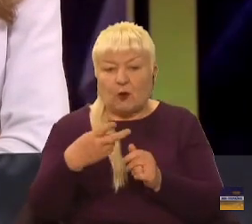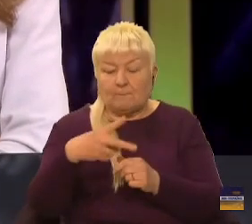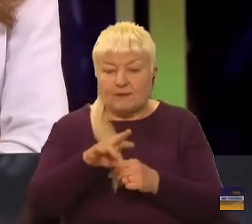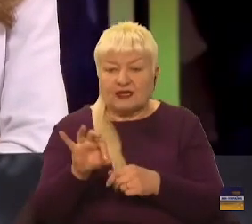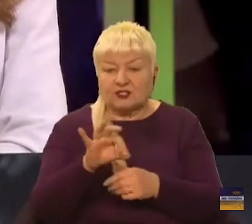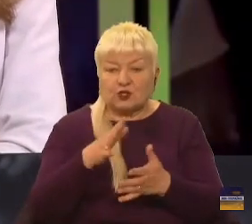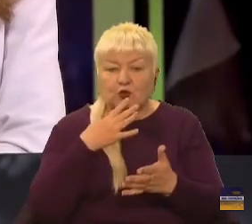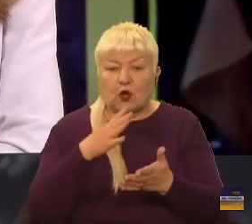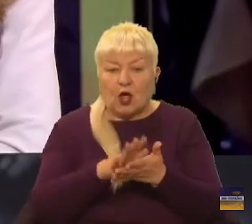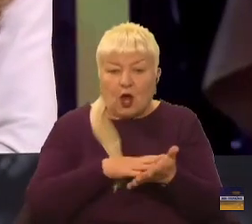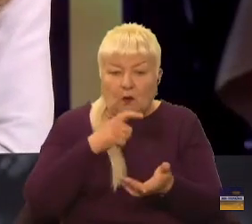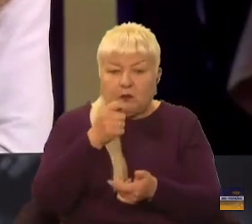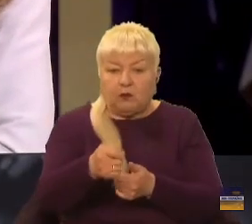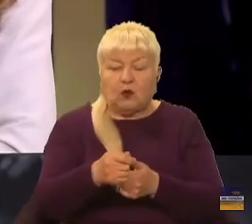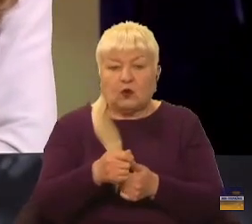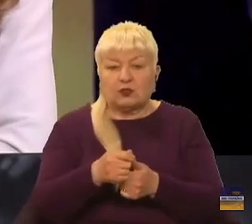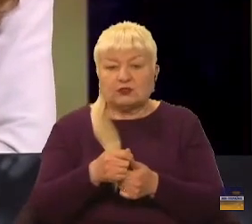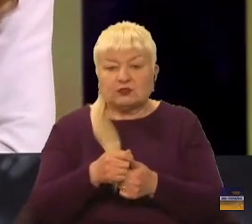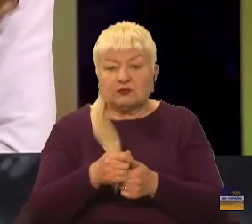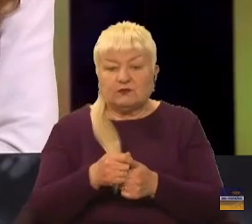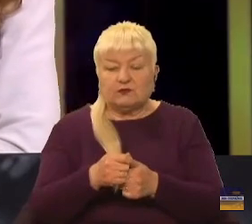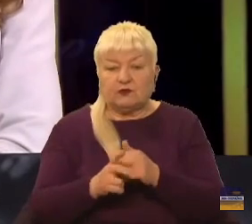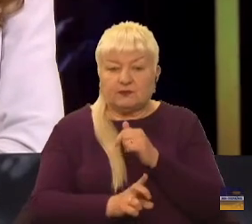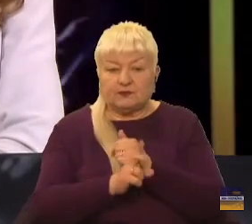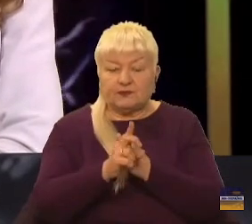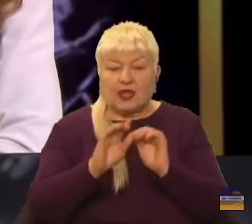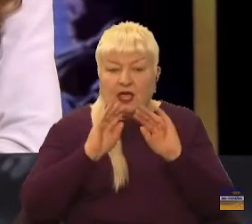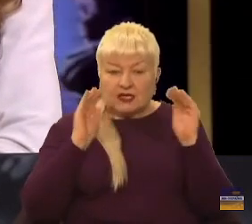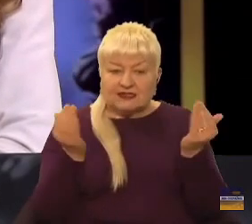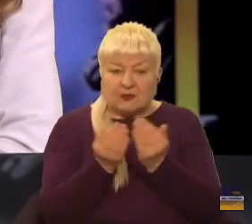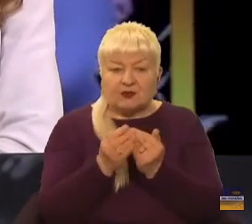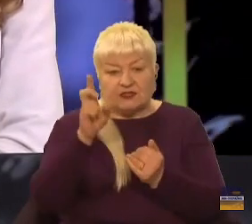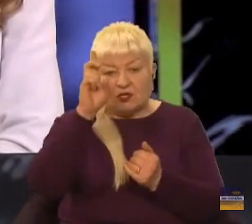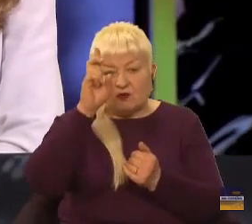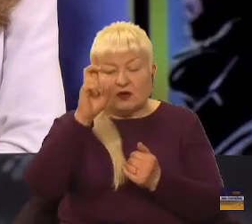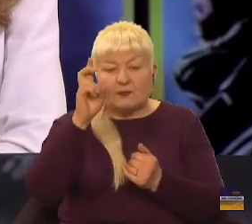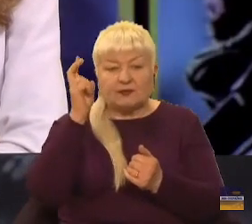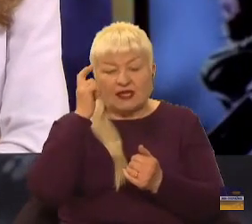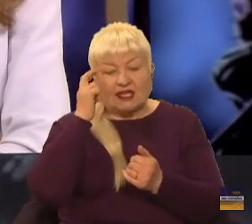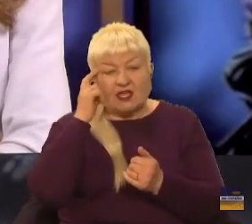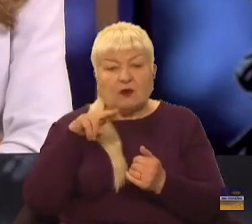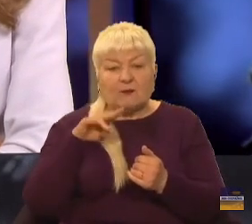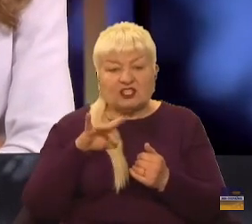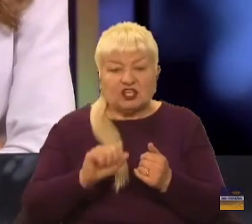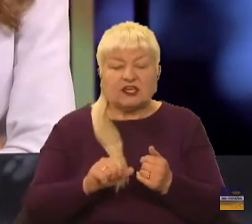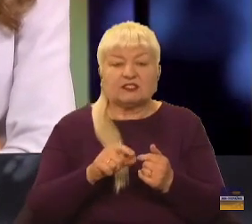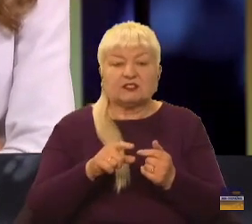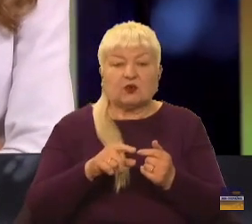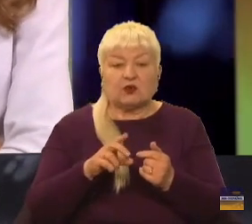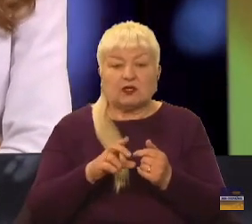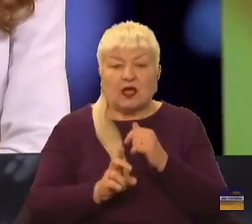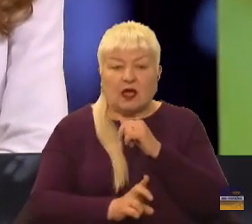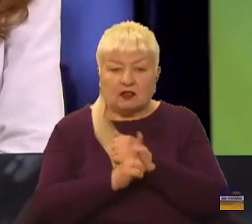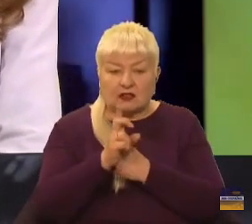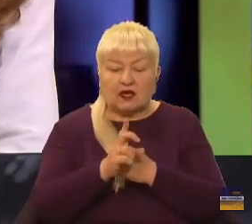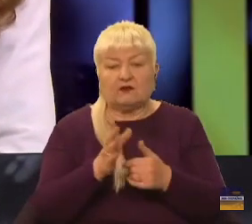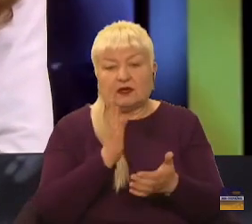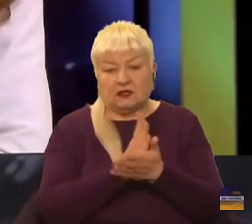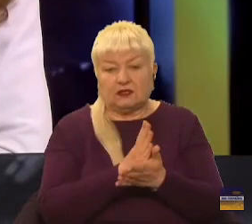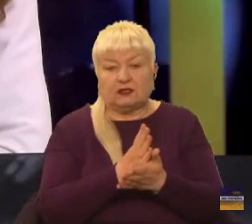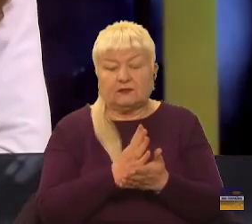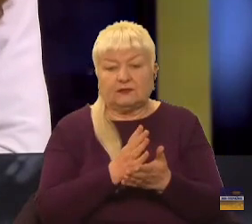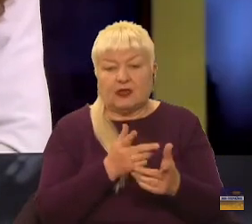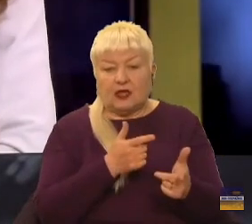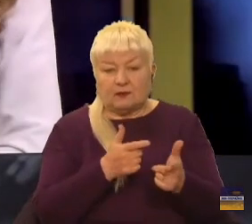щодо позову до заповідника Києва-Печерська Лавра і призначили судове засідання підготовче на 26 квітня в